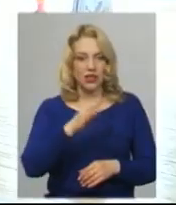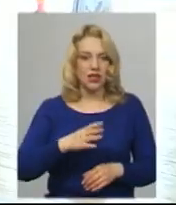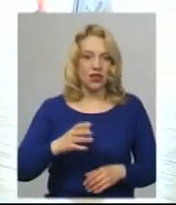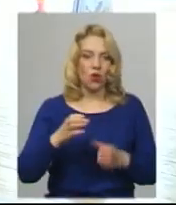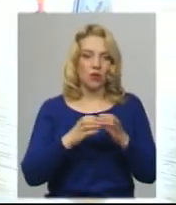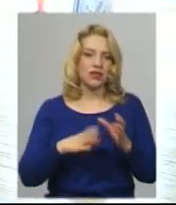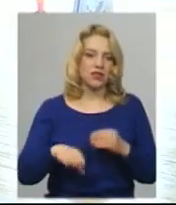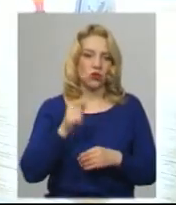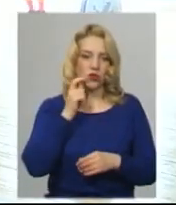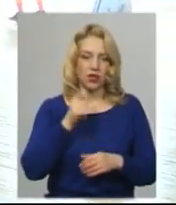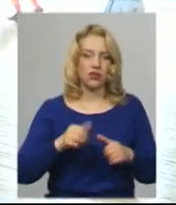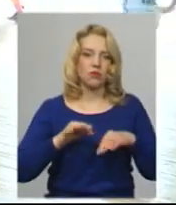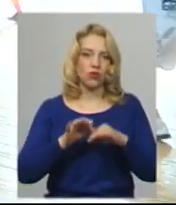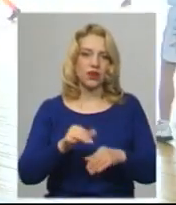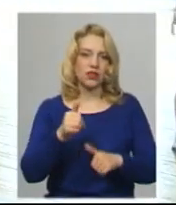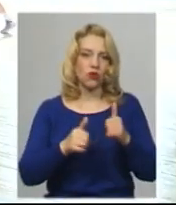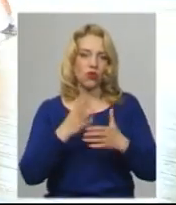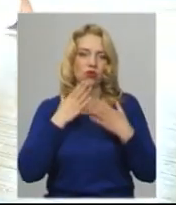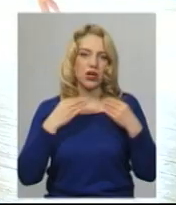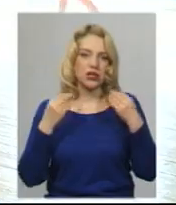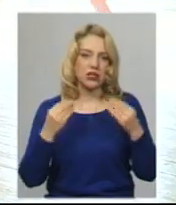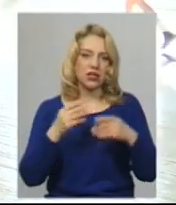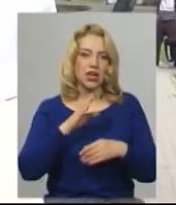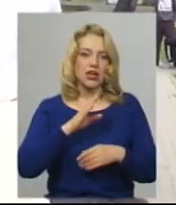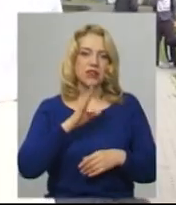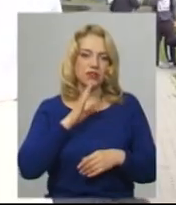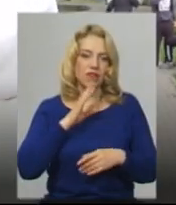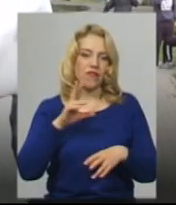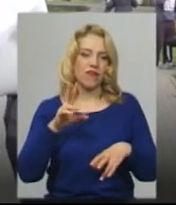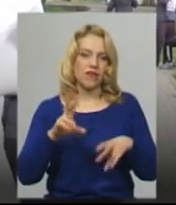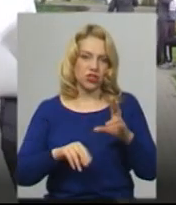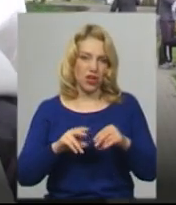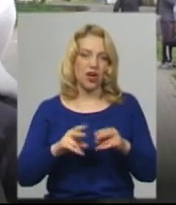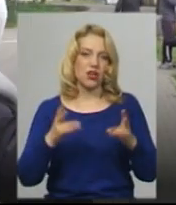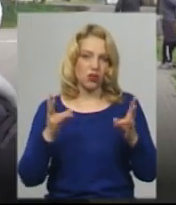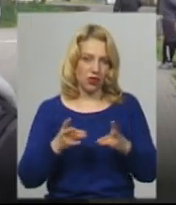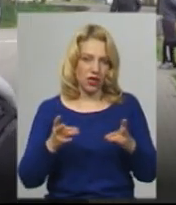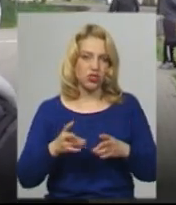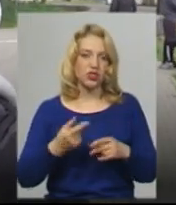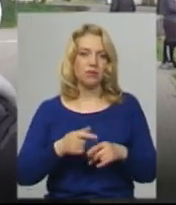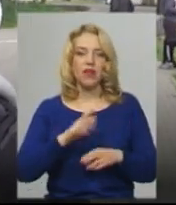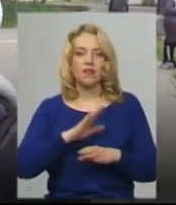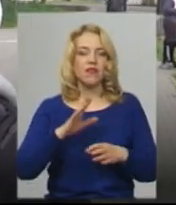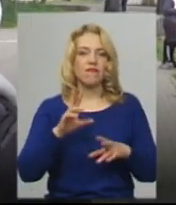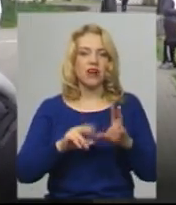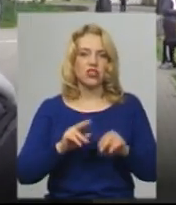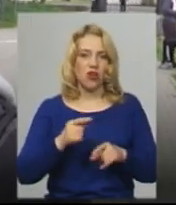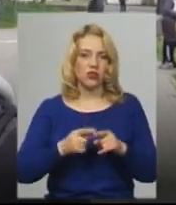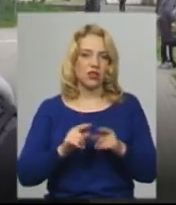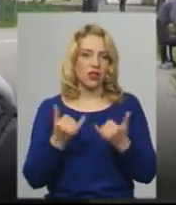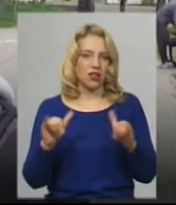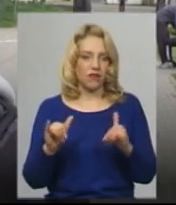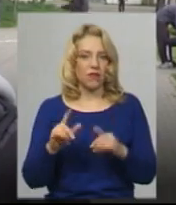України. Проведення конкурсу краси серед спортсменок Ірина вважає доречним. Не вважаю це дивним, а навпаки приємним,